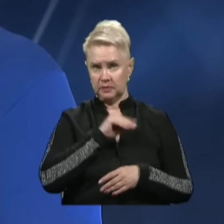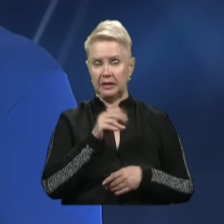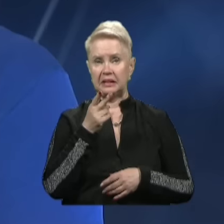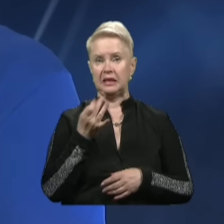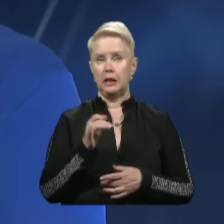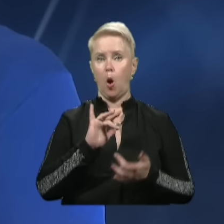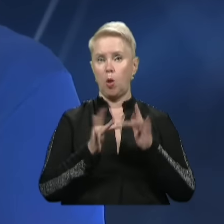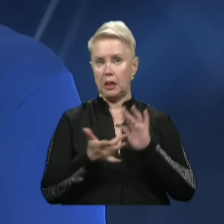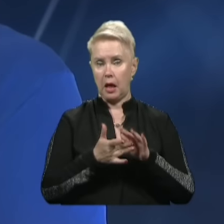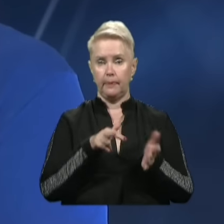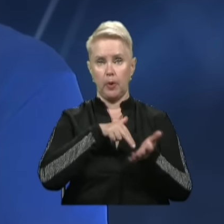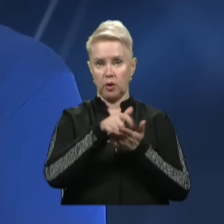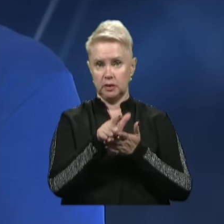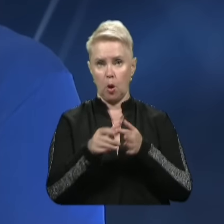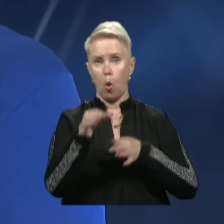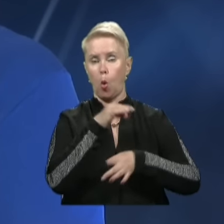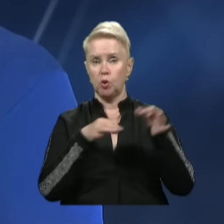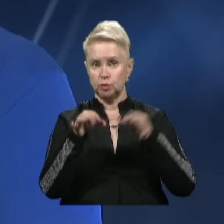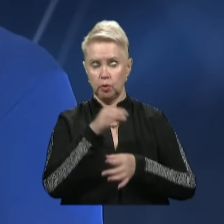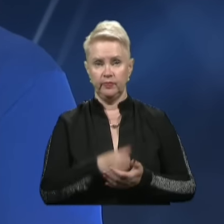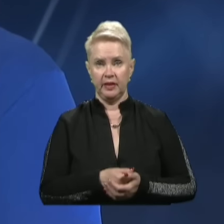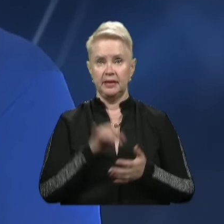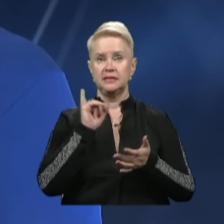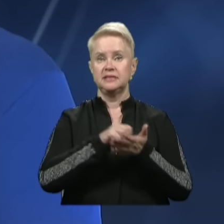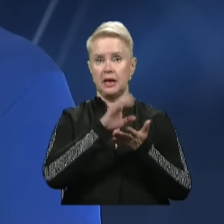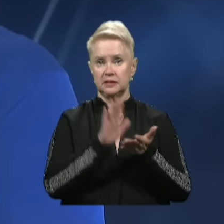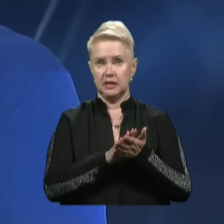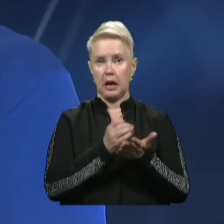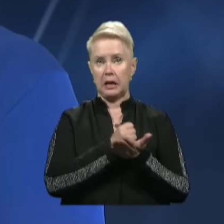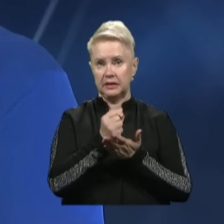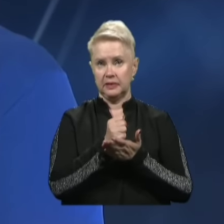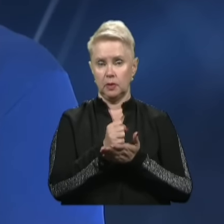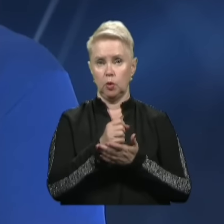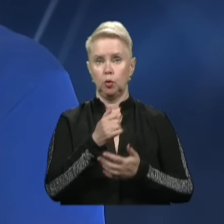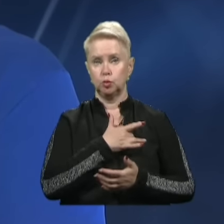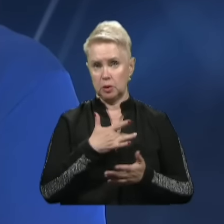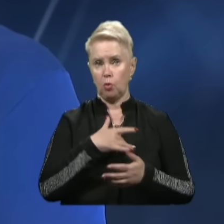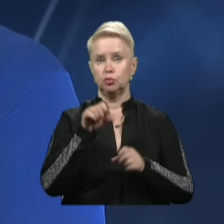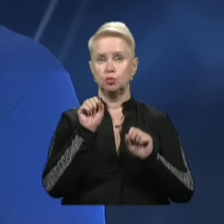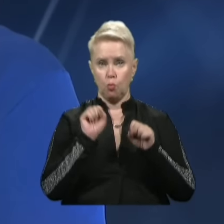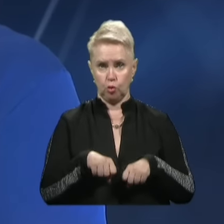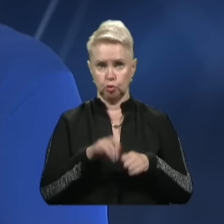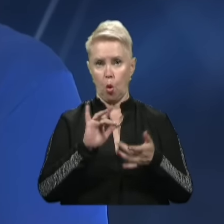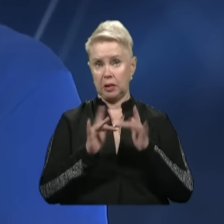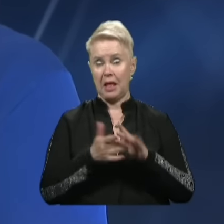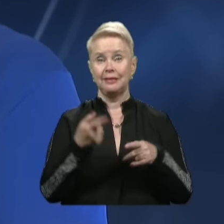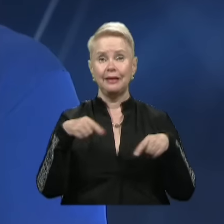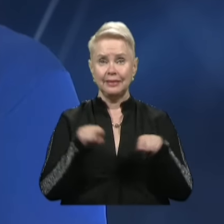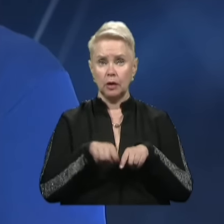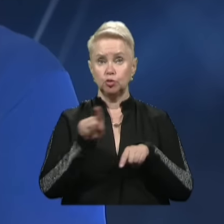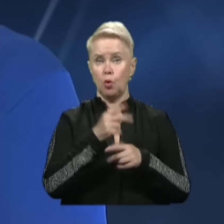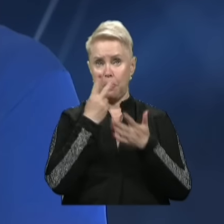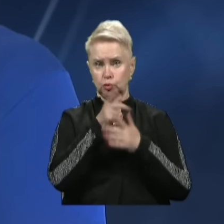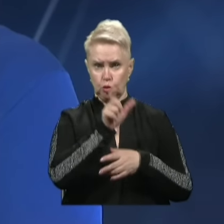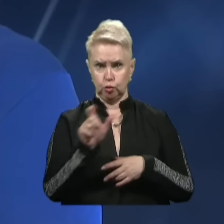онлайн, тобто пройти консультацію і зареєструватись кандидатом в усиновлювачі вже можна онлайн. Це те, що вже